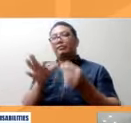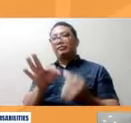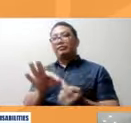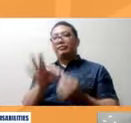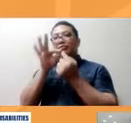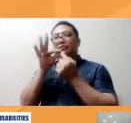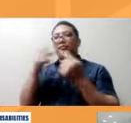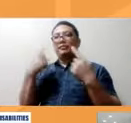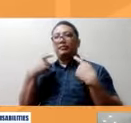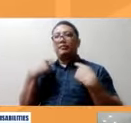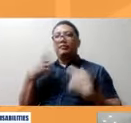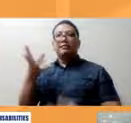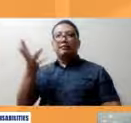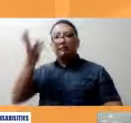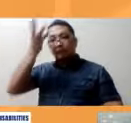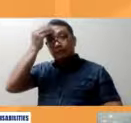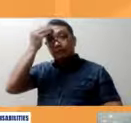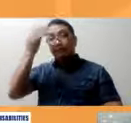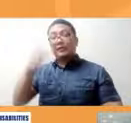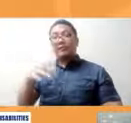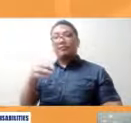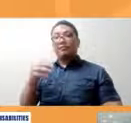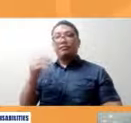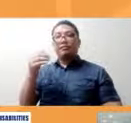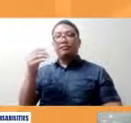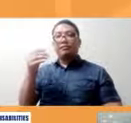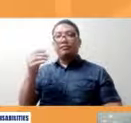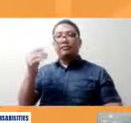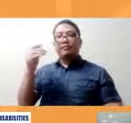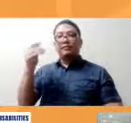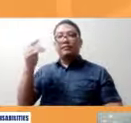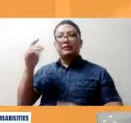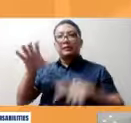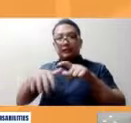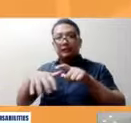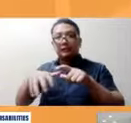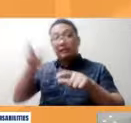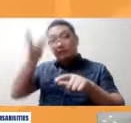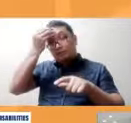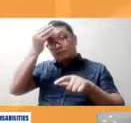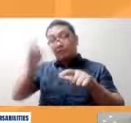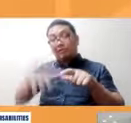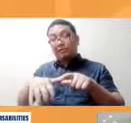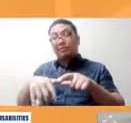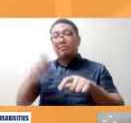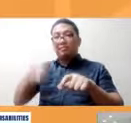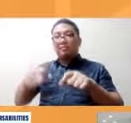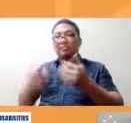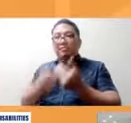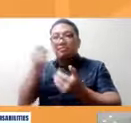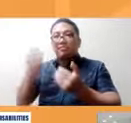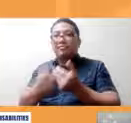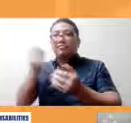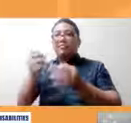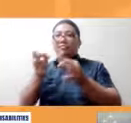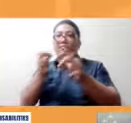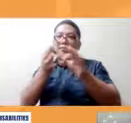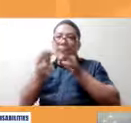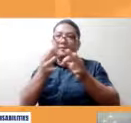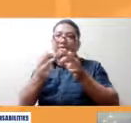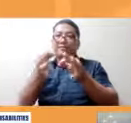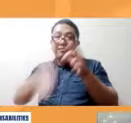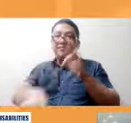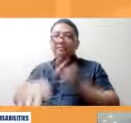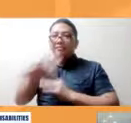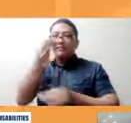intellectual disabilities kailangan po may mas simplified na paliwanag para mas maintindihan po nila at